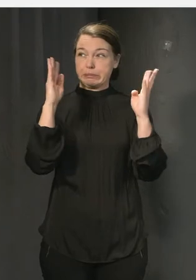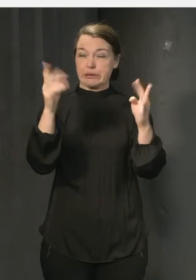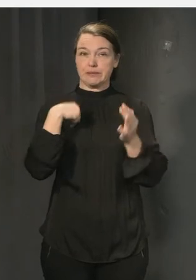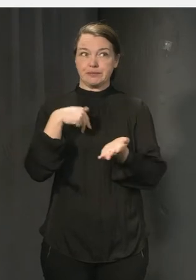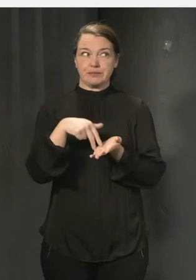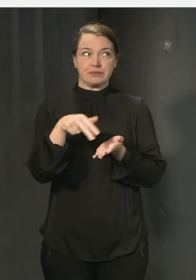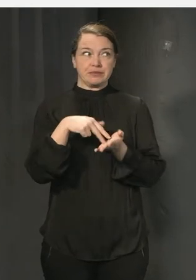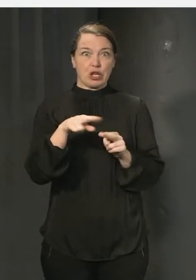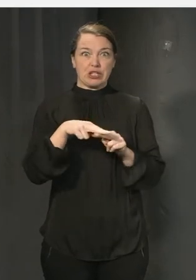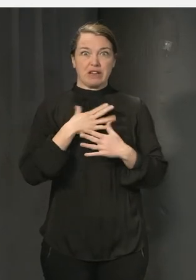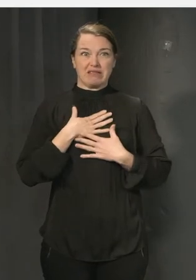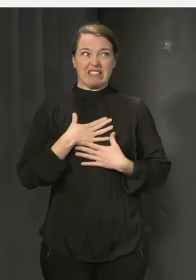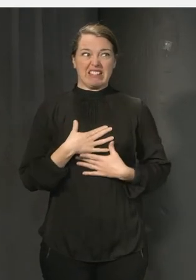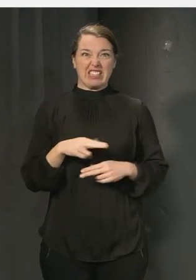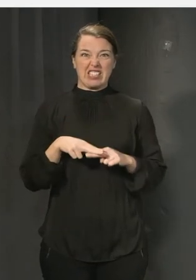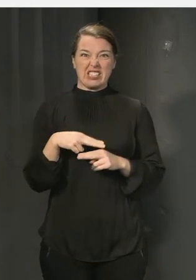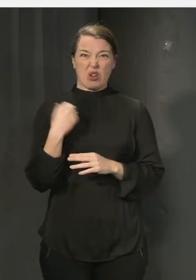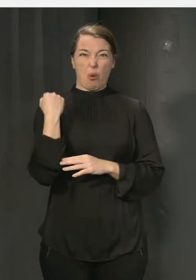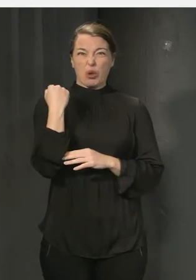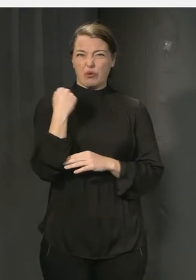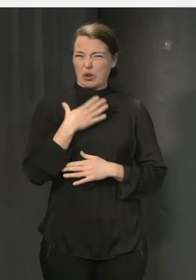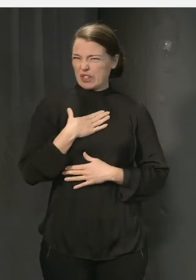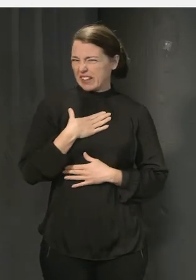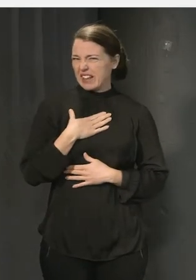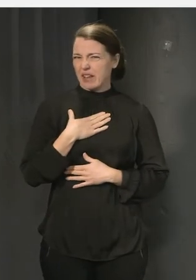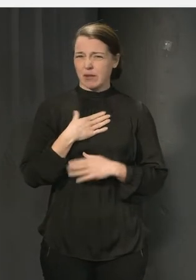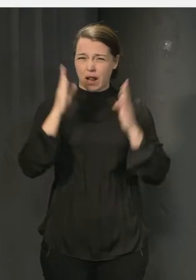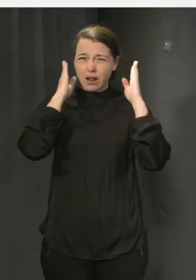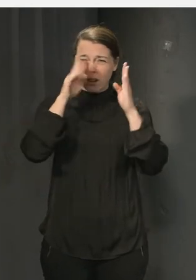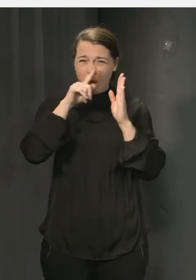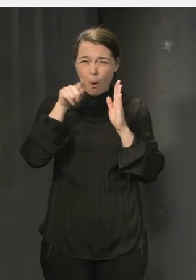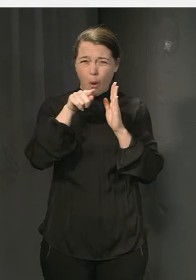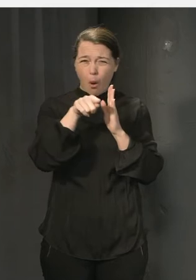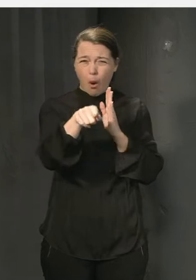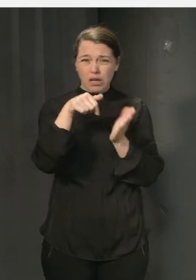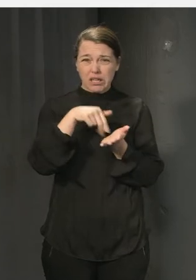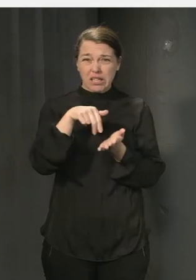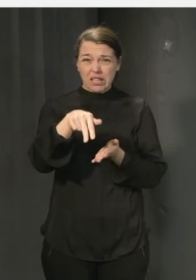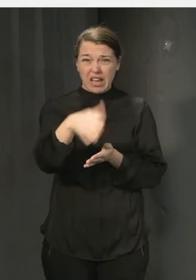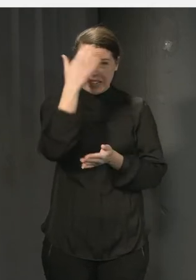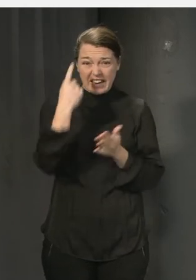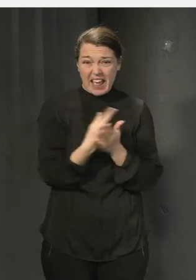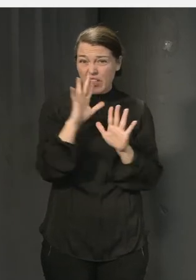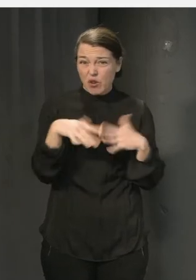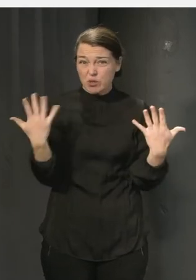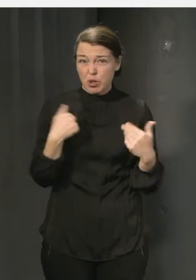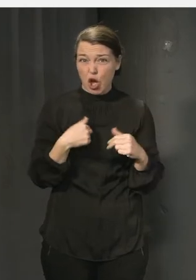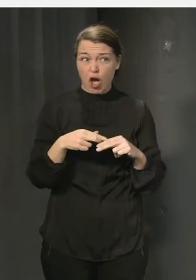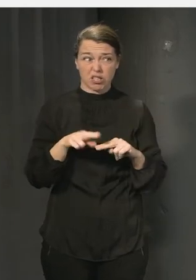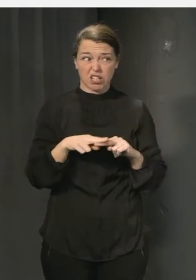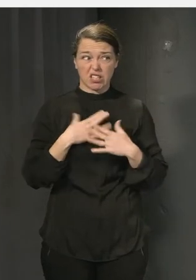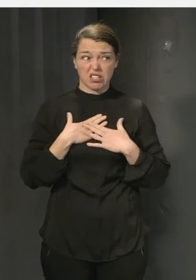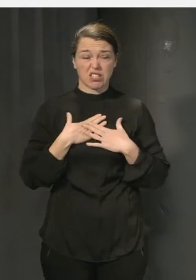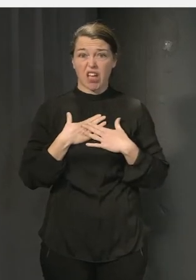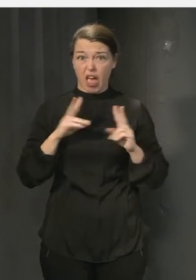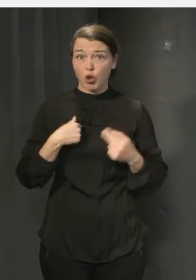hotfull situation. Man ska passera en lång sträcka där folk kan handla precis vad som helst. Jag tycker att det är ganska fysiskt fast man är